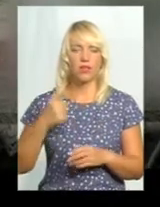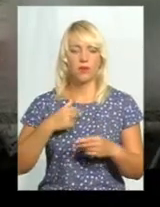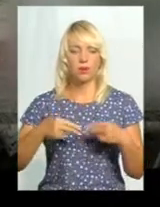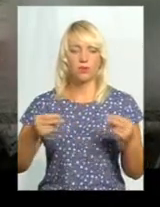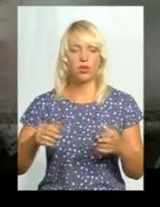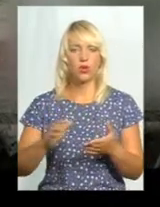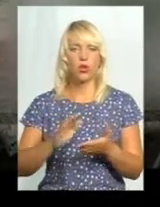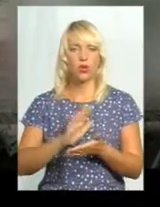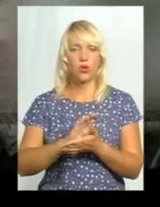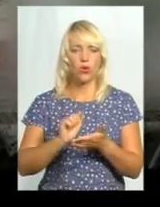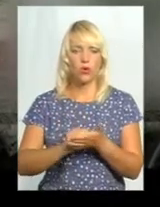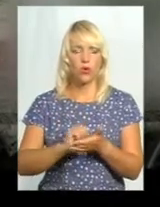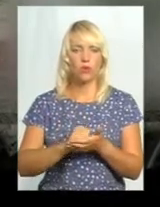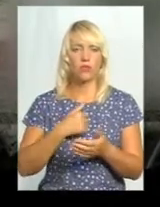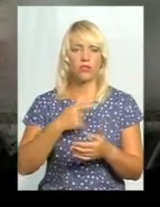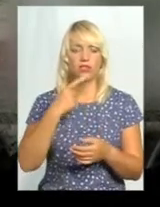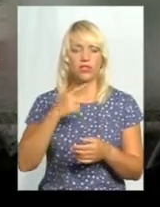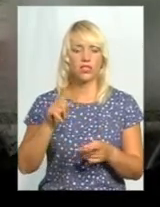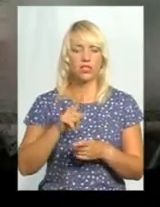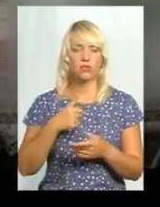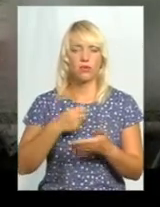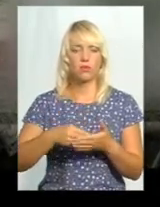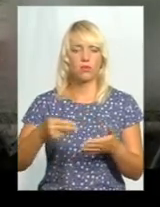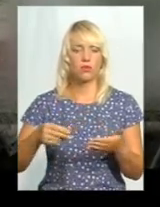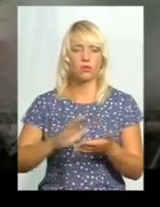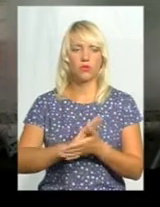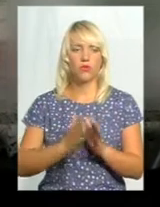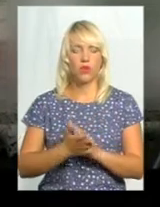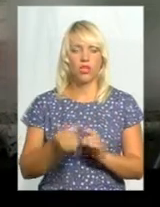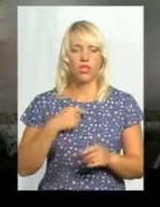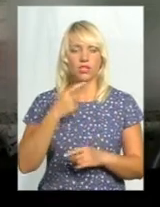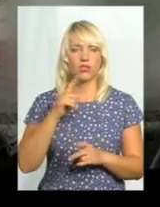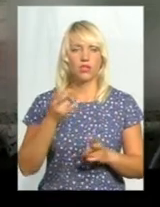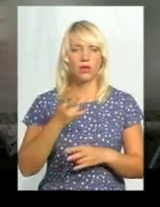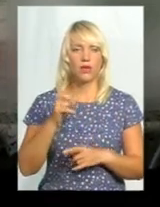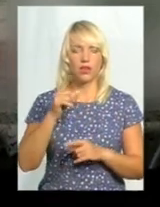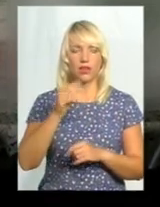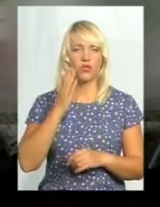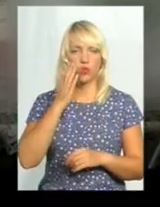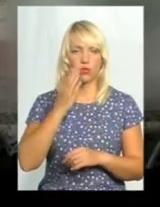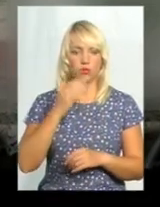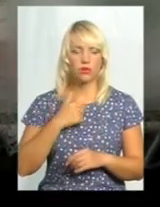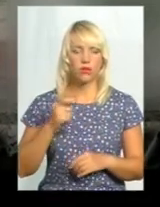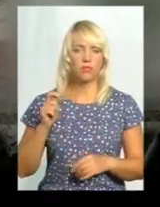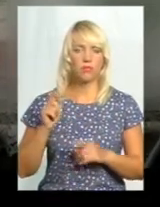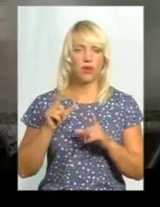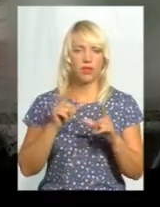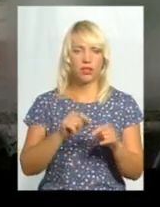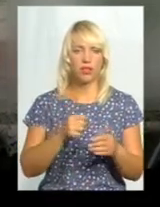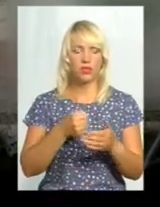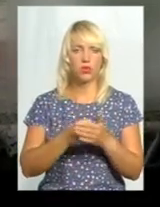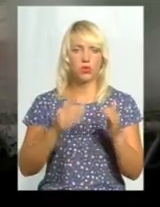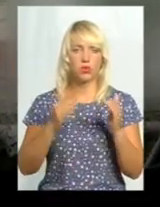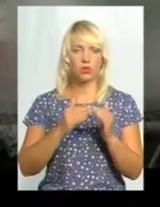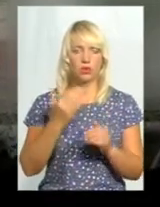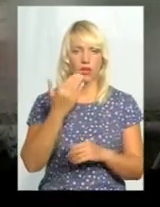підписали договори. Вночі ж сказали, нам треба їхати на Германію, ми приїхали до роботодавця, до Грегора, до дому. Його